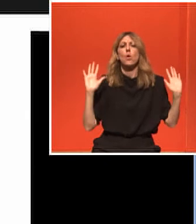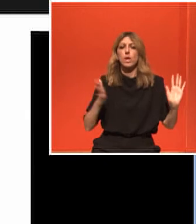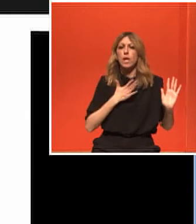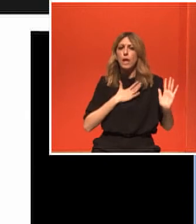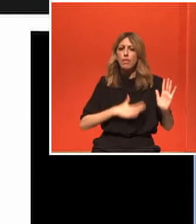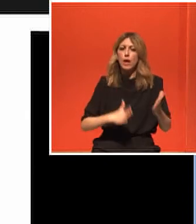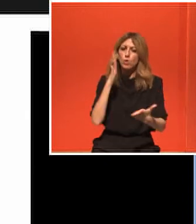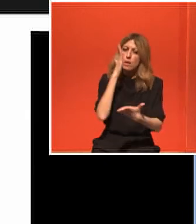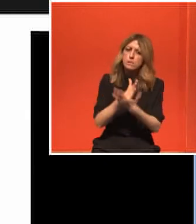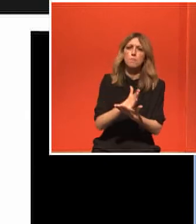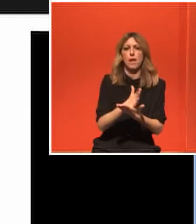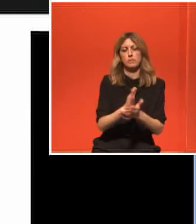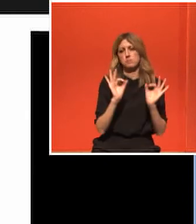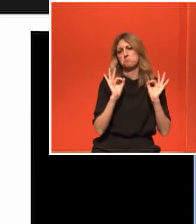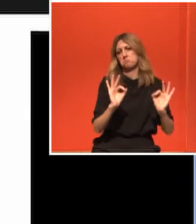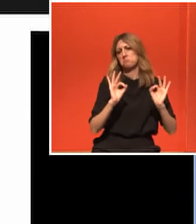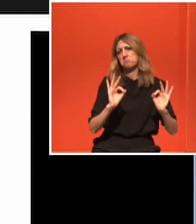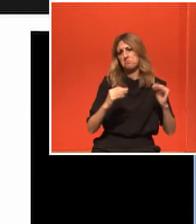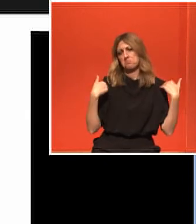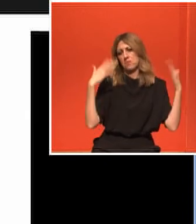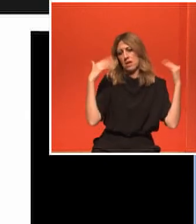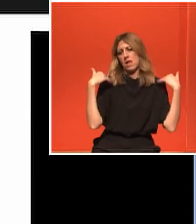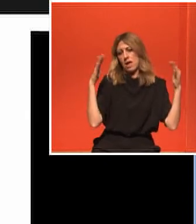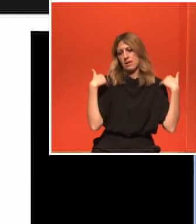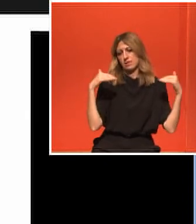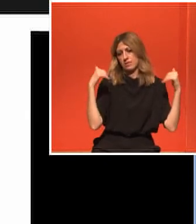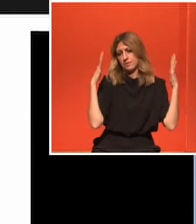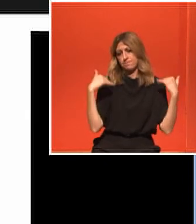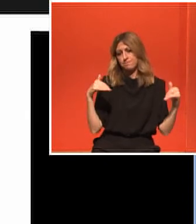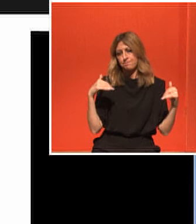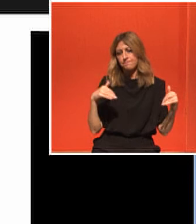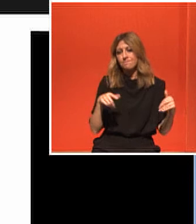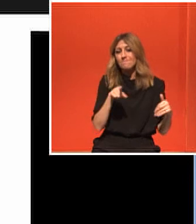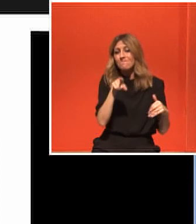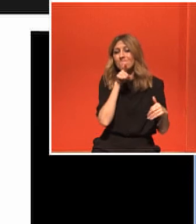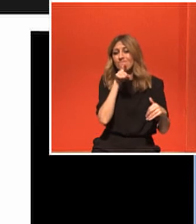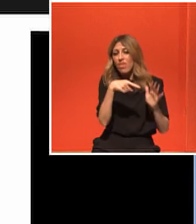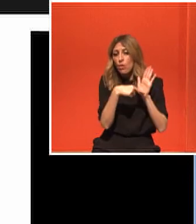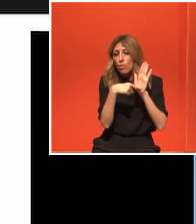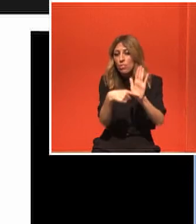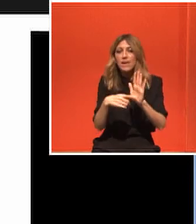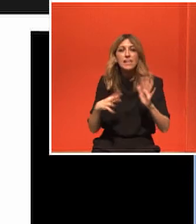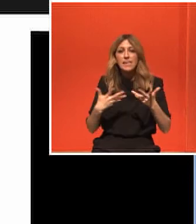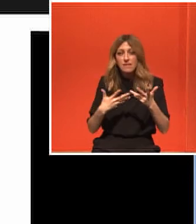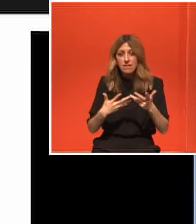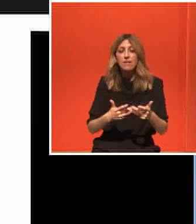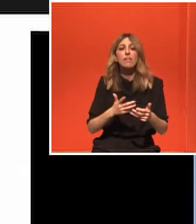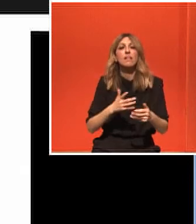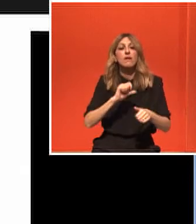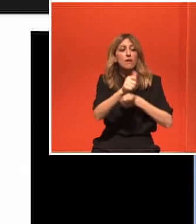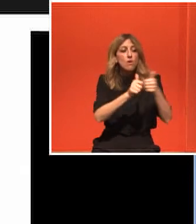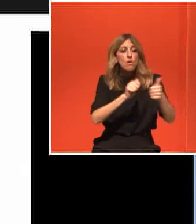Και αυτό είναι κάτι που δείχνει την εξατομίκευση που πρέπει να έχει από τους κατάλληλους